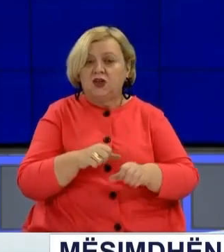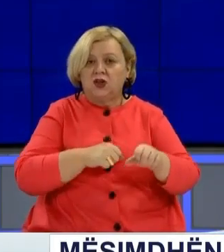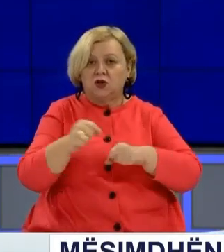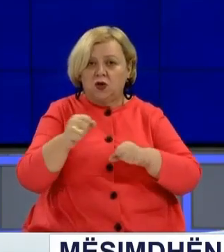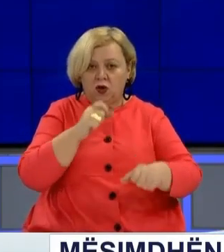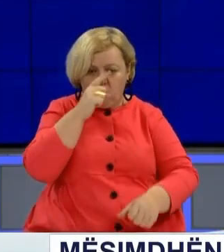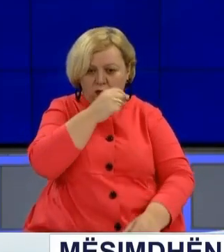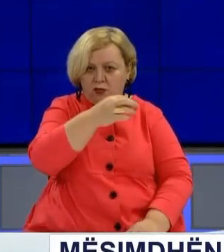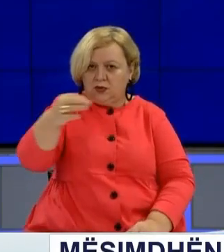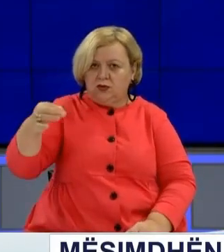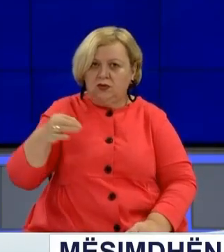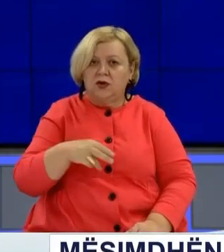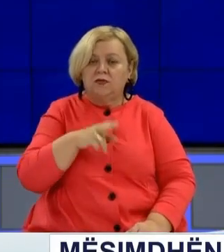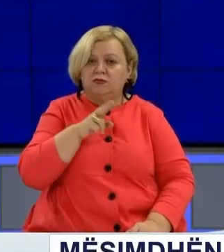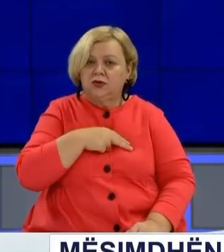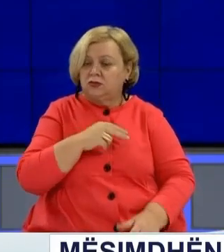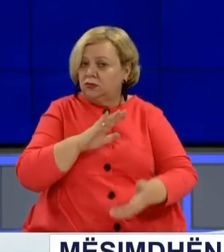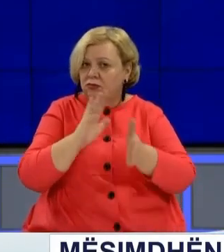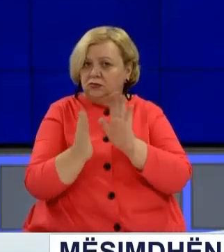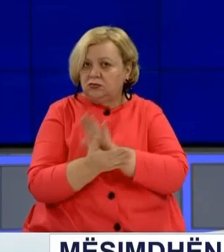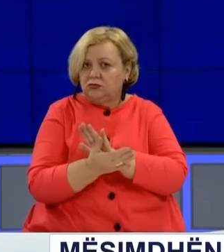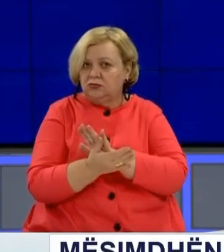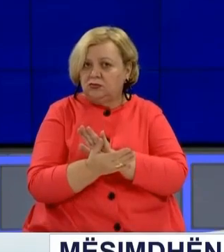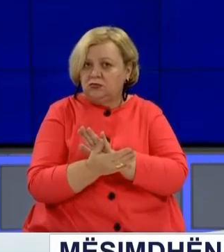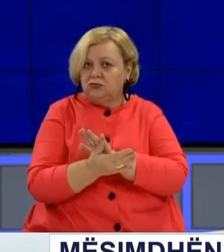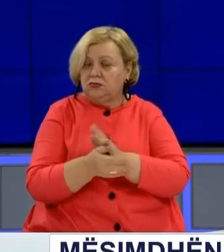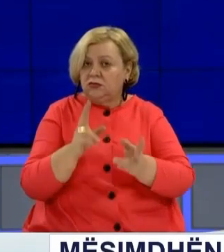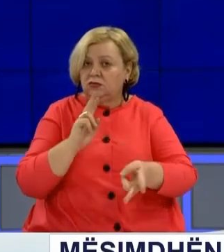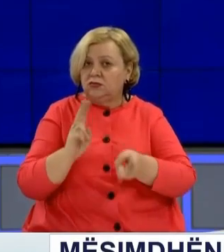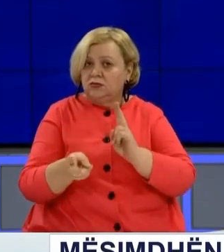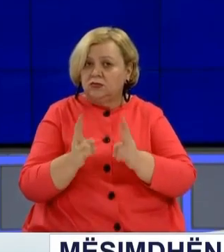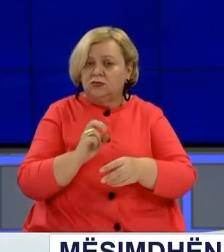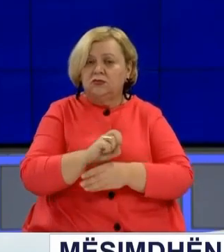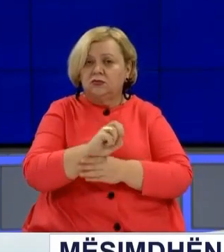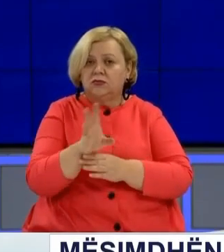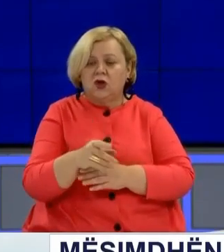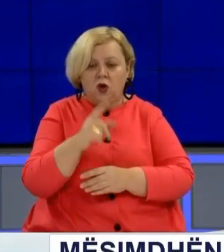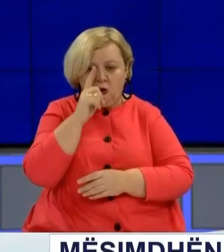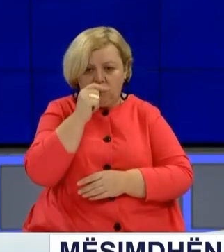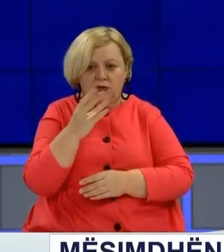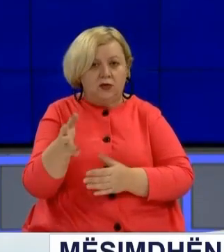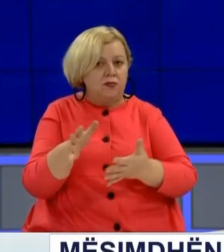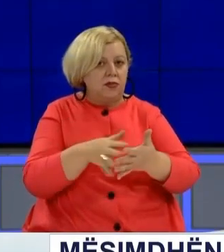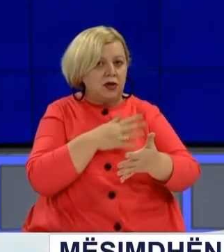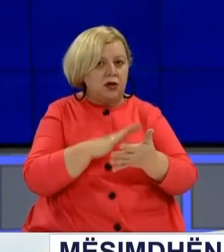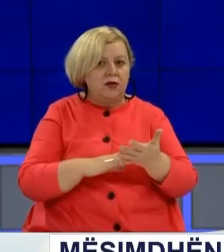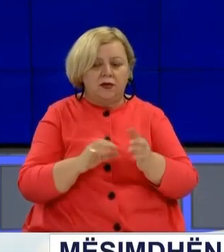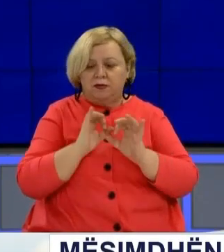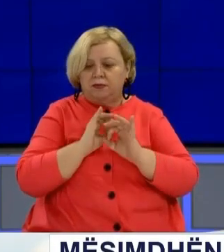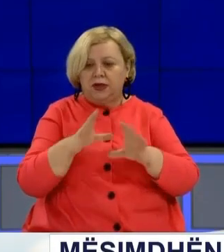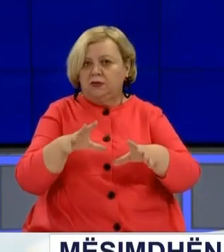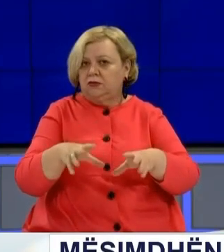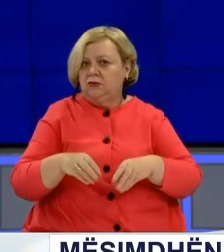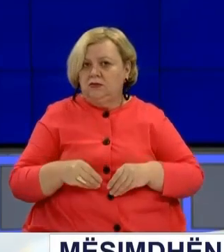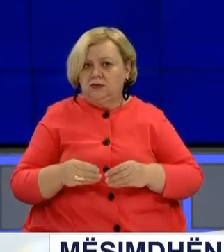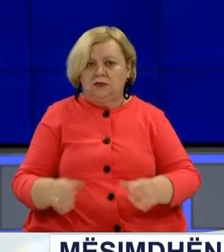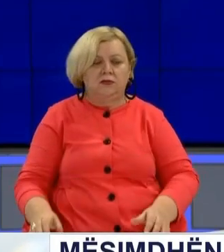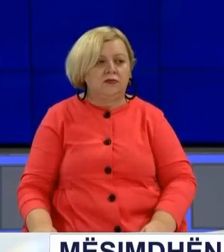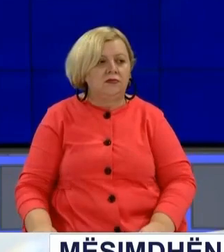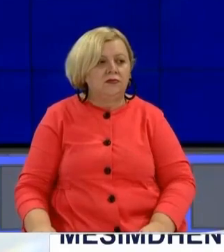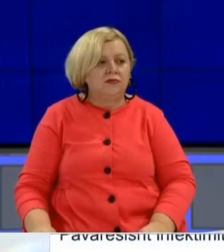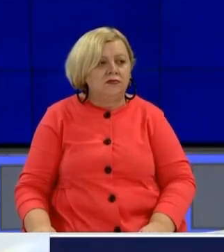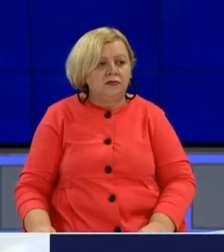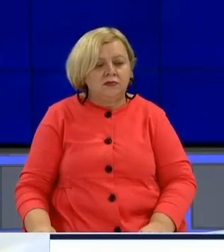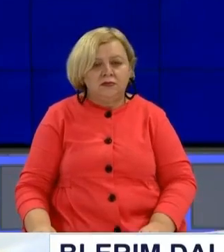arsimit janë përgjegjëse për zëvendësimin e mësim dhenësve të infektuar, komuna thonë se kjo plan është i paralizueshëm. Mësimit,